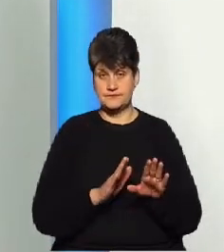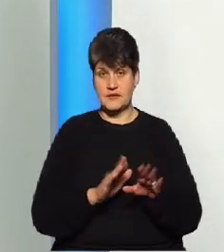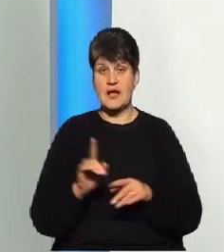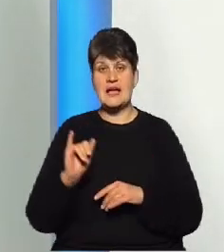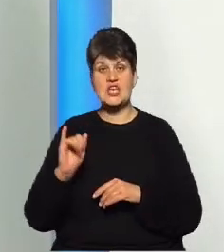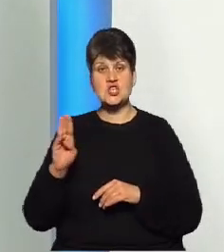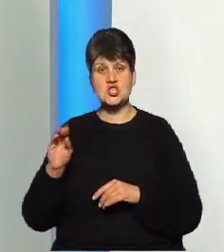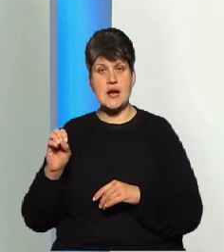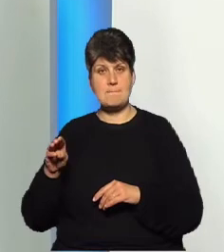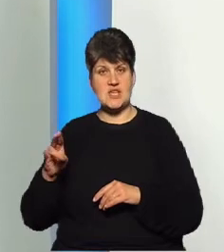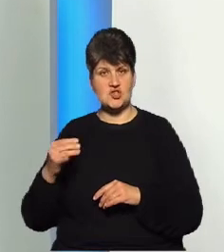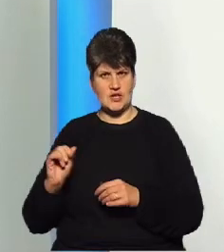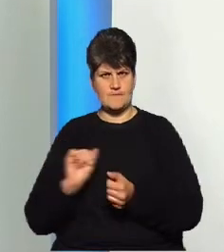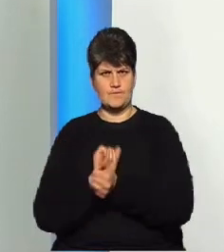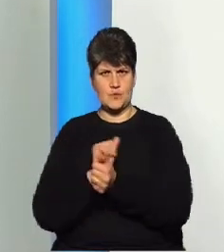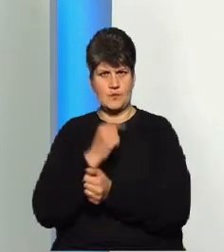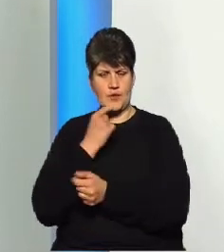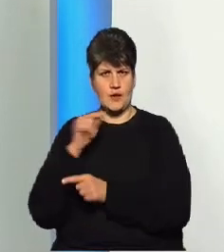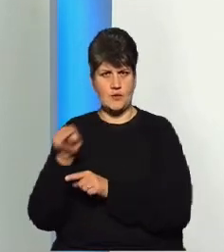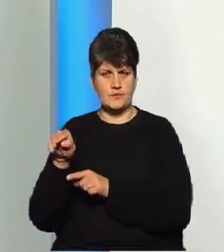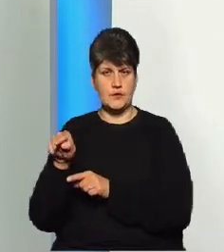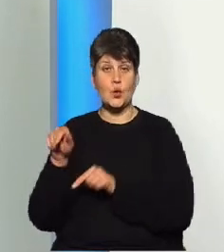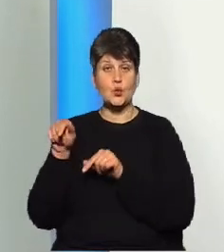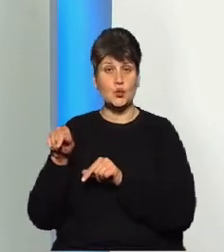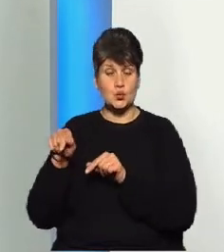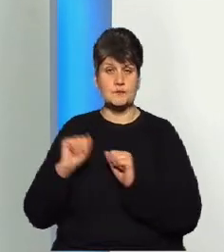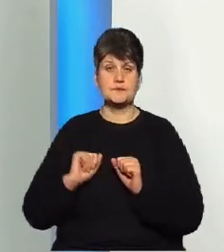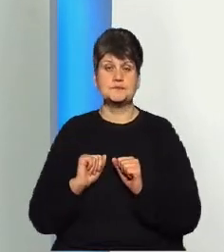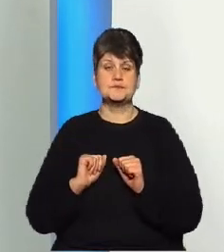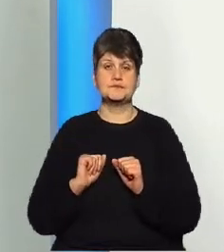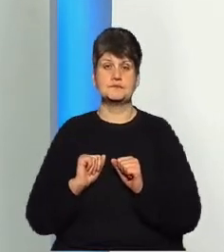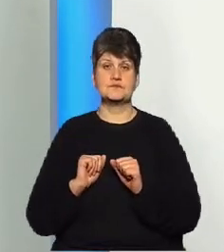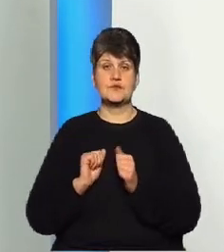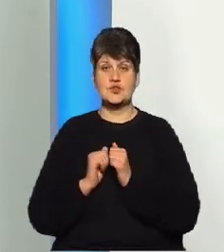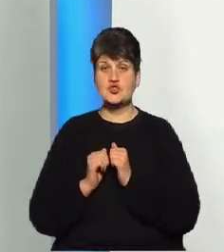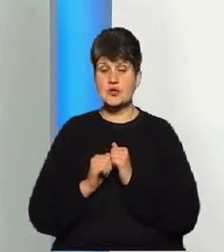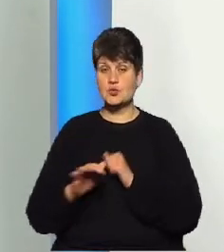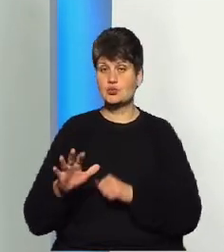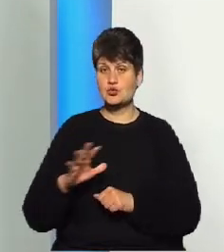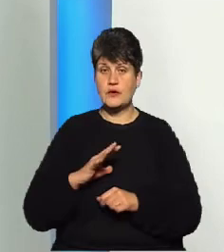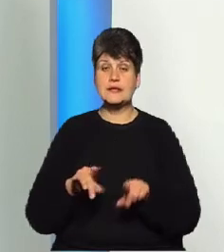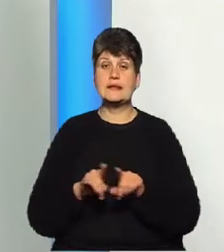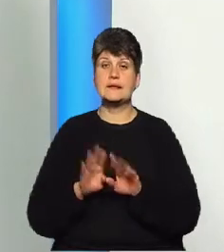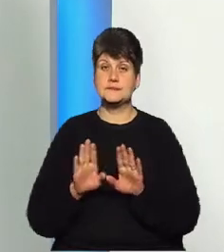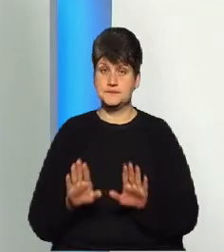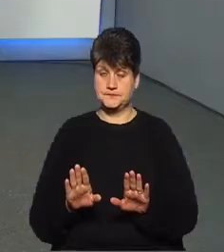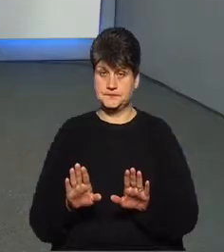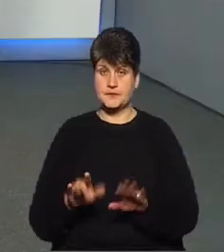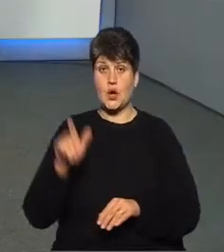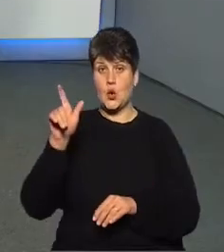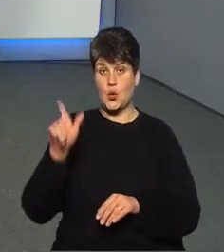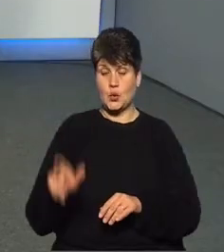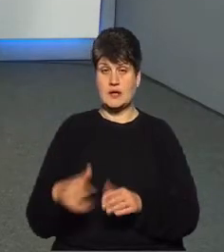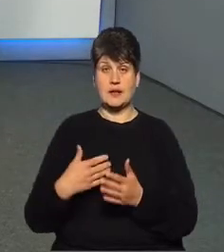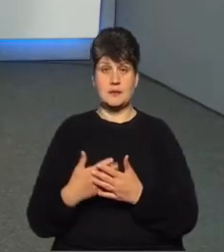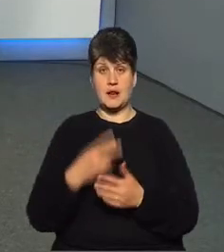найчастіше відбувається таким чином. Людина, наприклад, дивилася телевізор